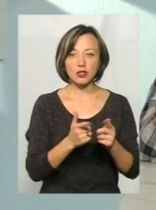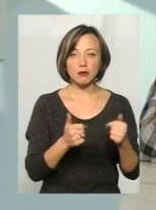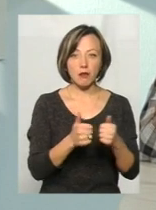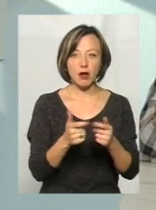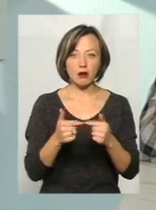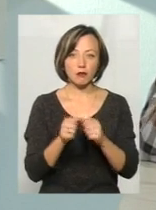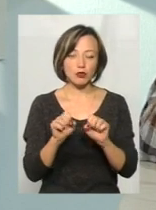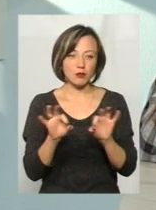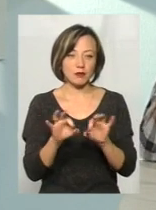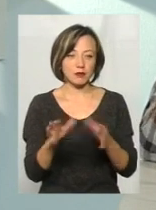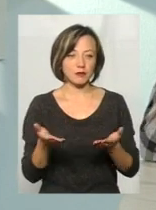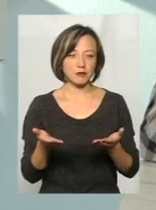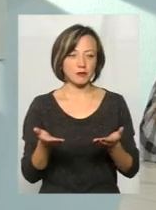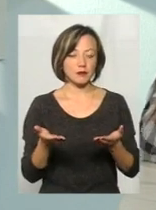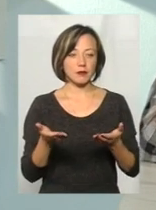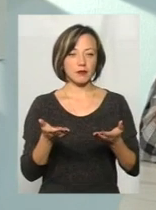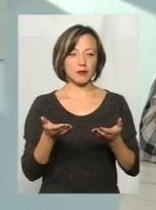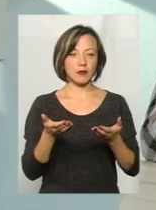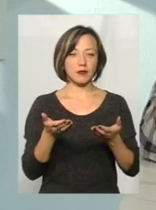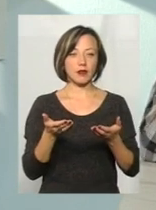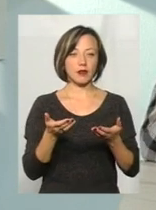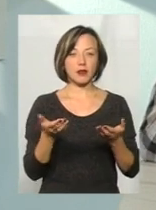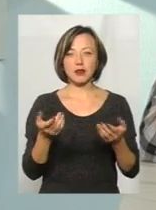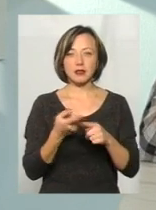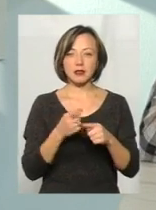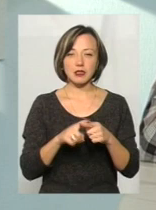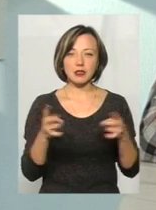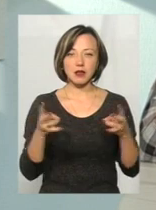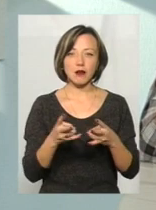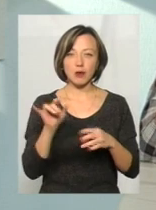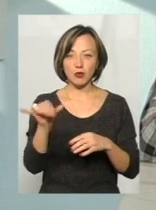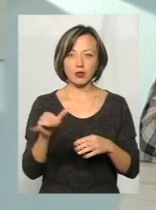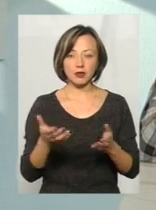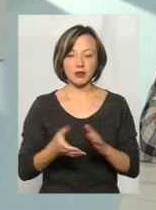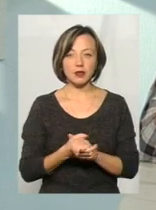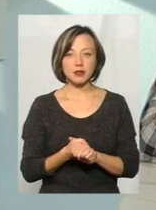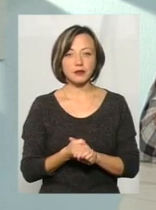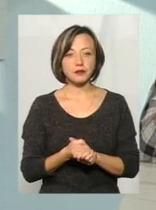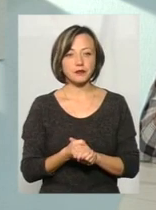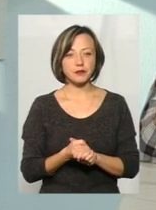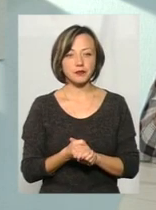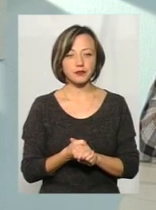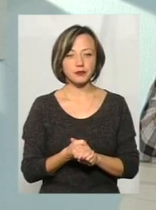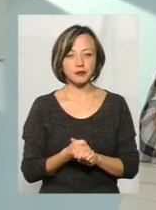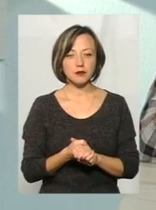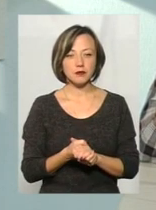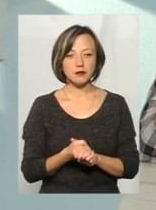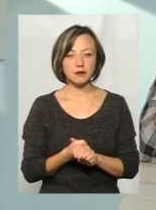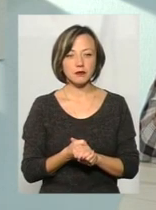трактувати голоса інших політичних. Ну, тобто, це треба в них брати. Загалом, те, що в нас,